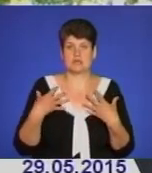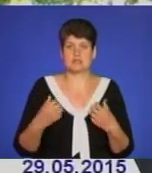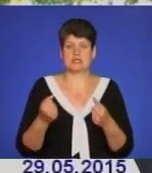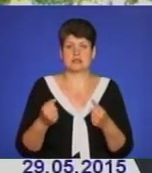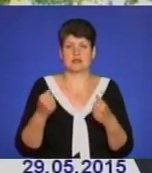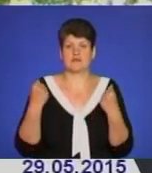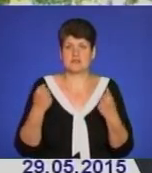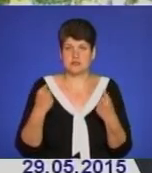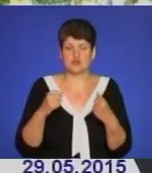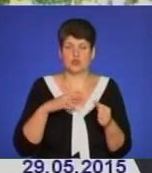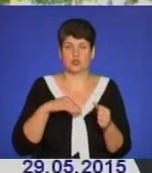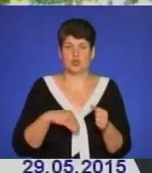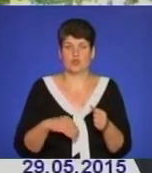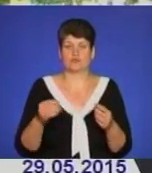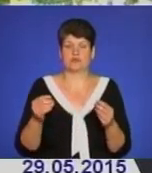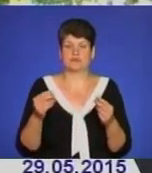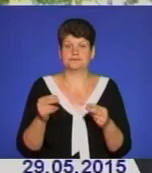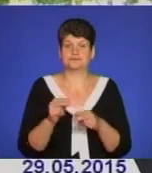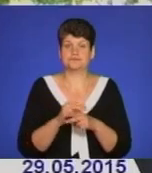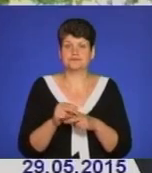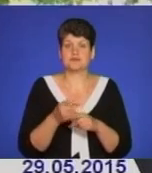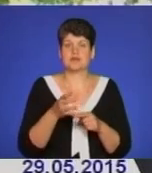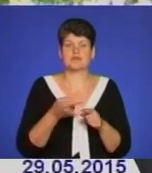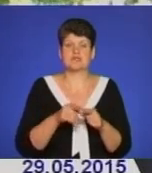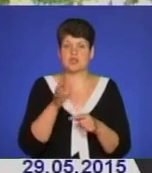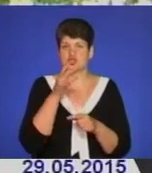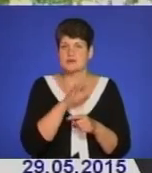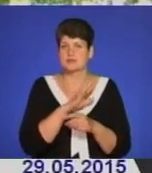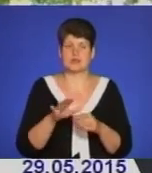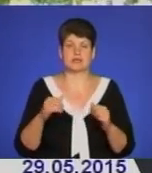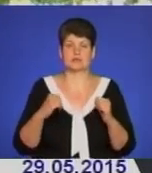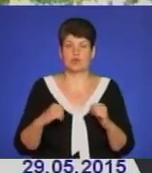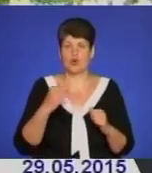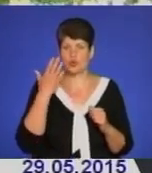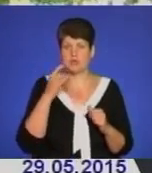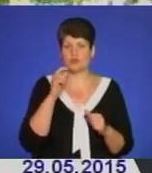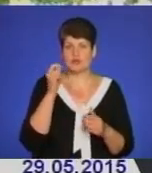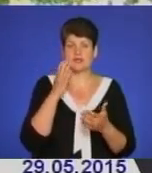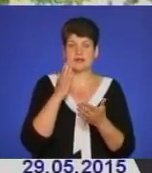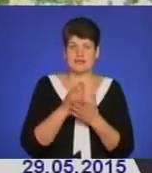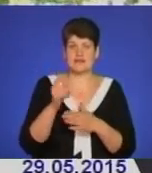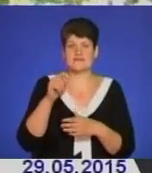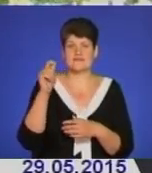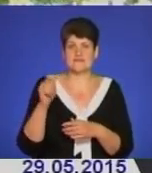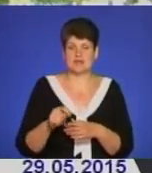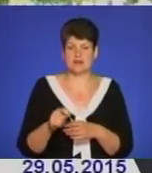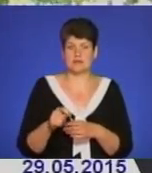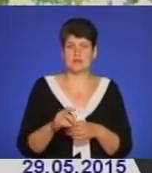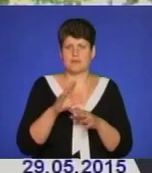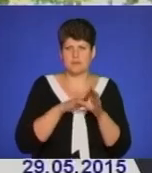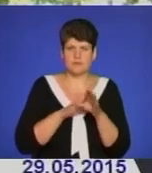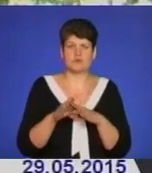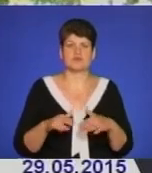особливо духовні сілення. І в цей час неспокою, коли в нас в Україні зараз йде війна, ми всеціло